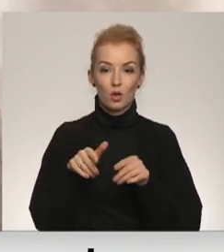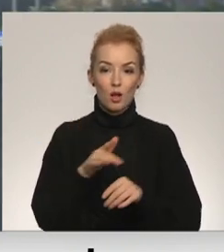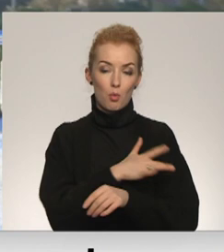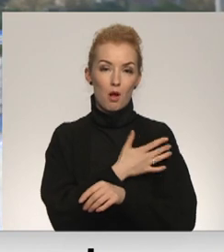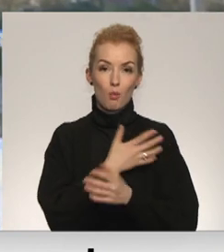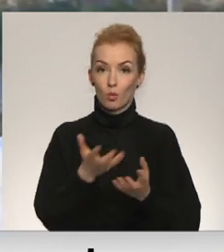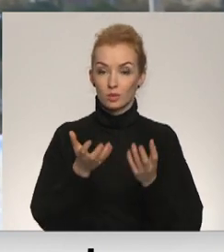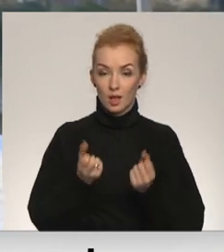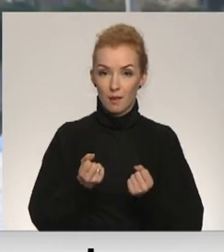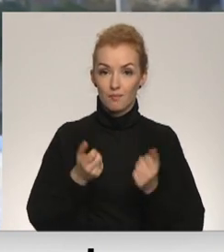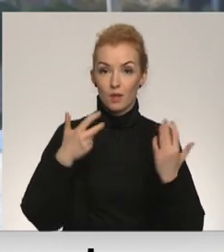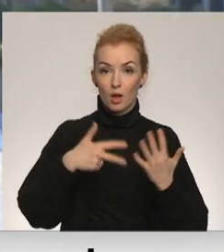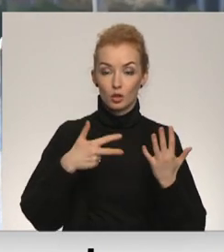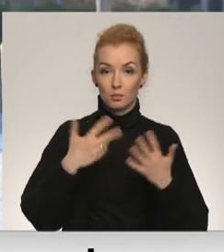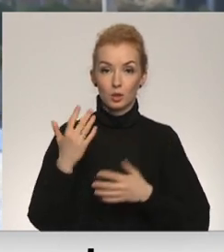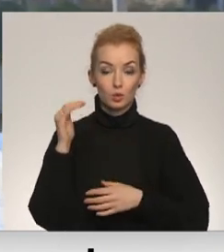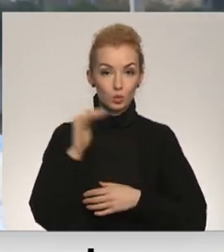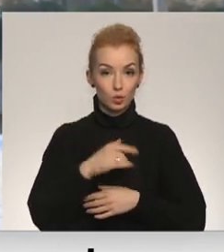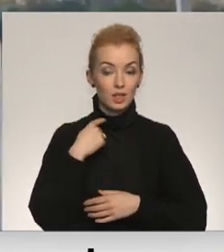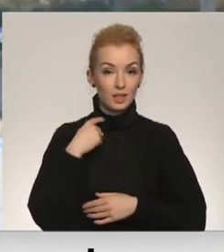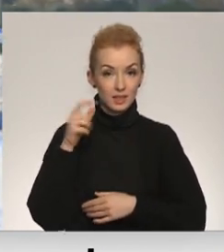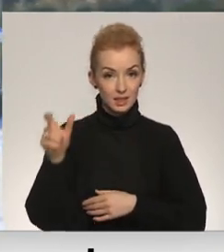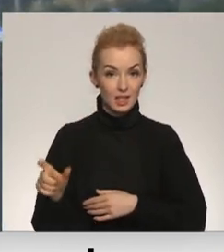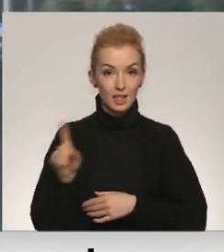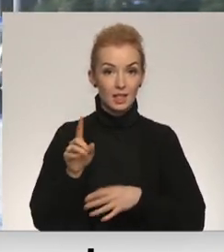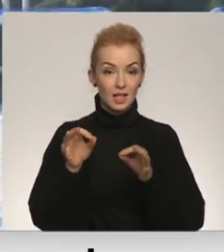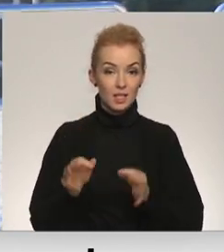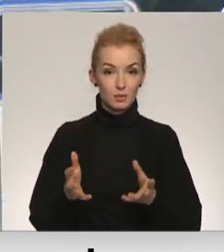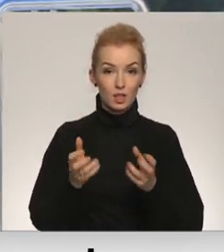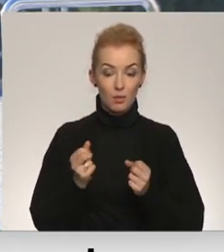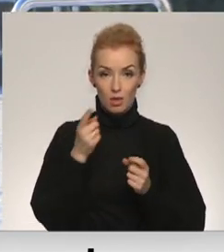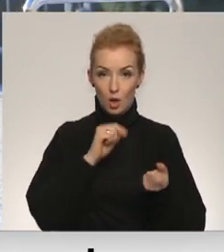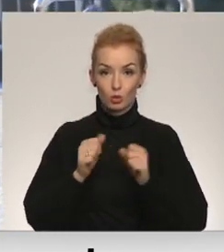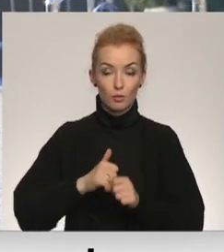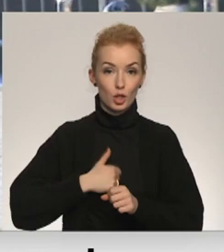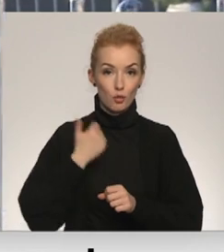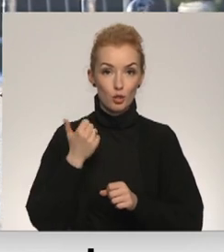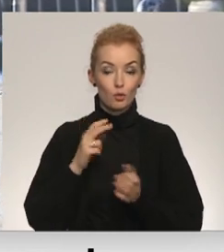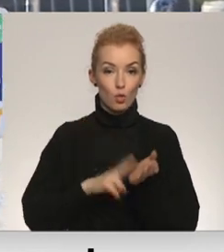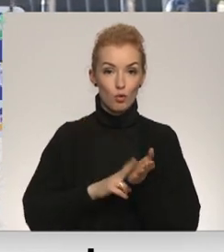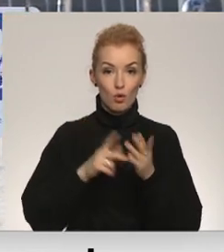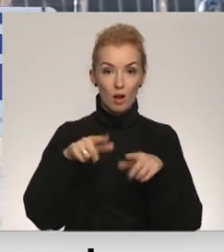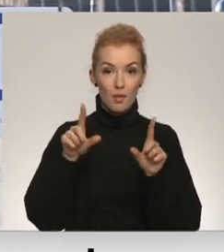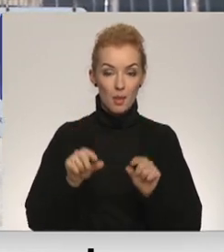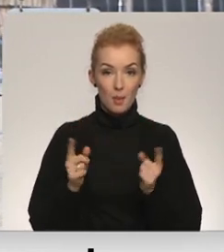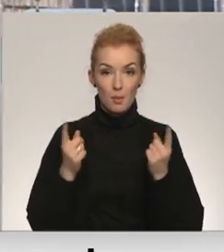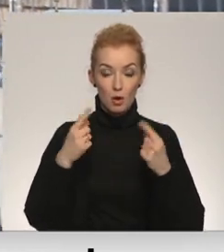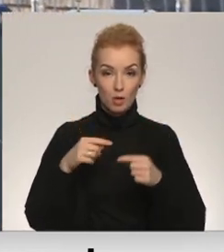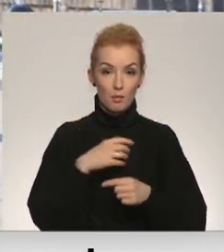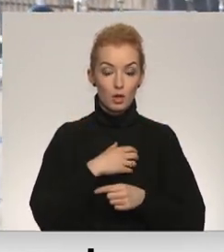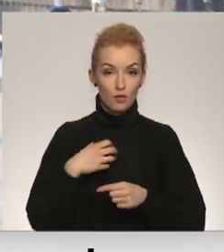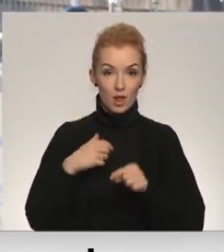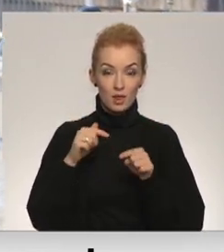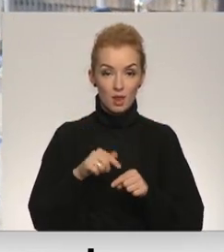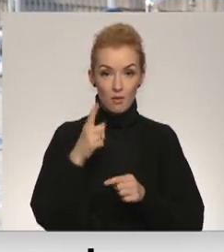saņemt. 85 tūkstošiem rīdzinieku ir tiesības saņemt nekustamā īpašuma nodokļa atlaides. Pašvaldībai vienas